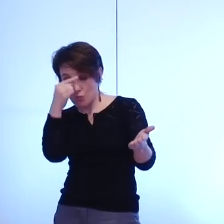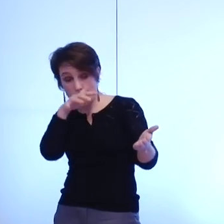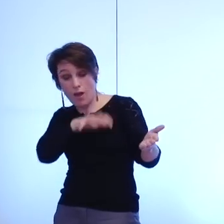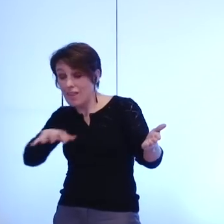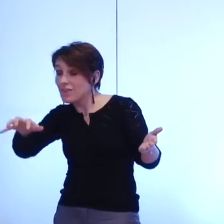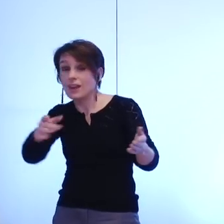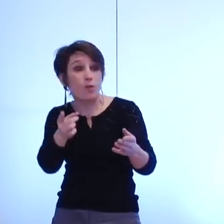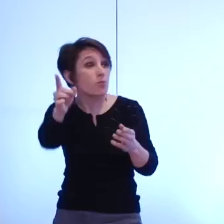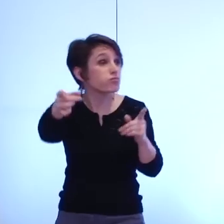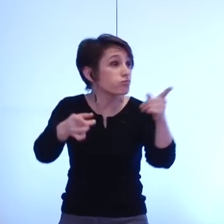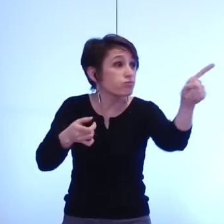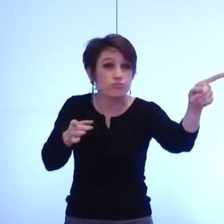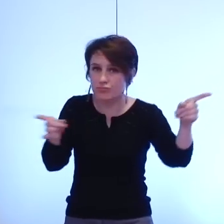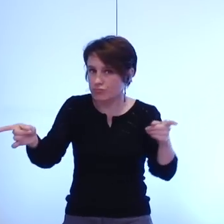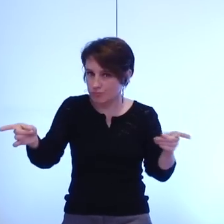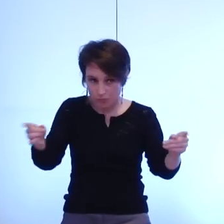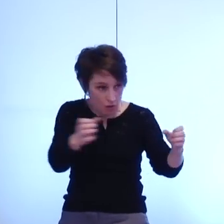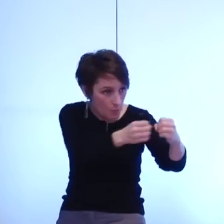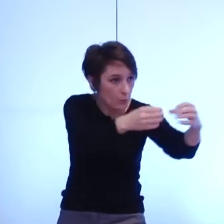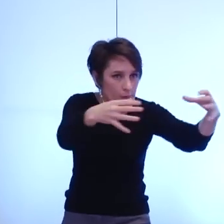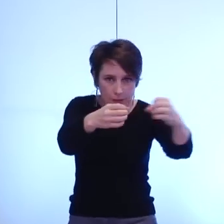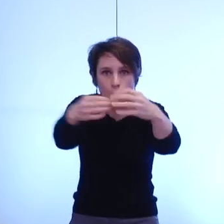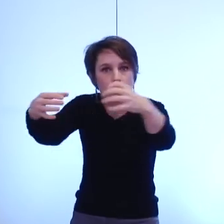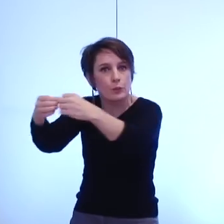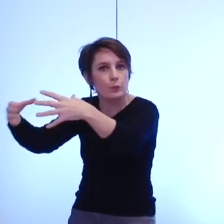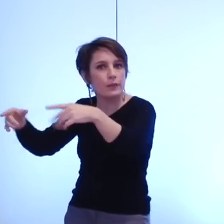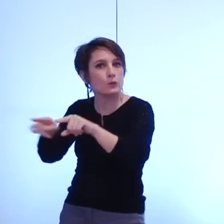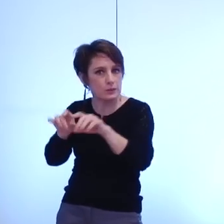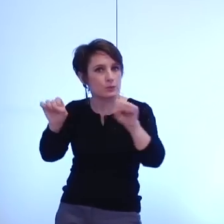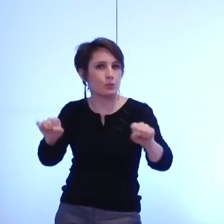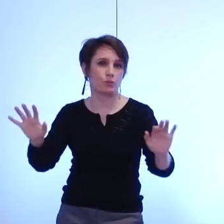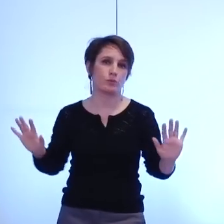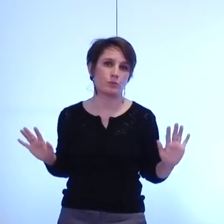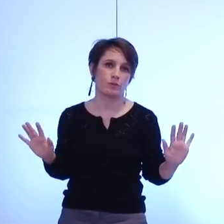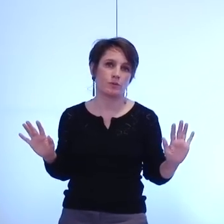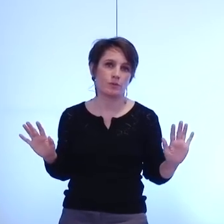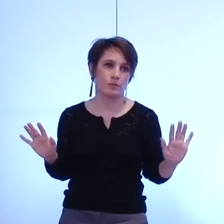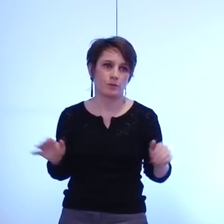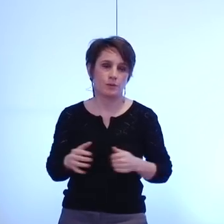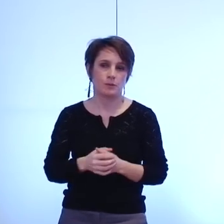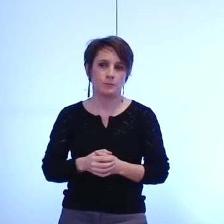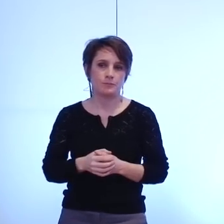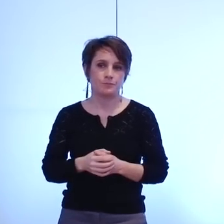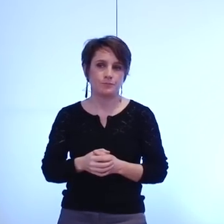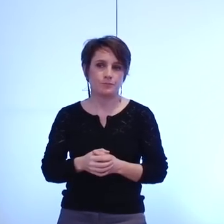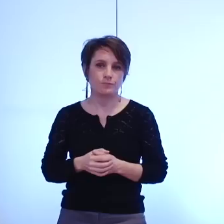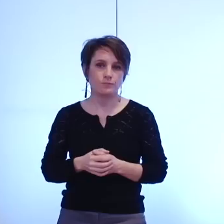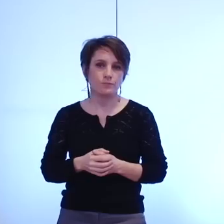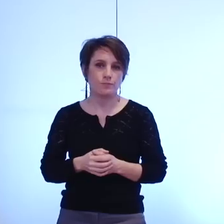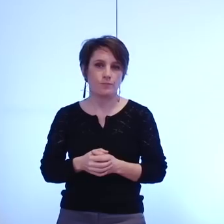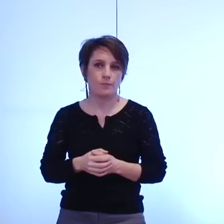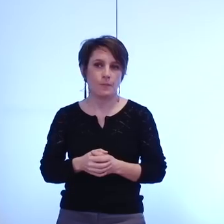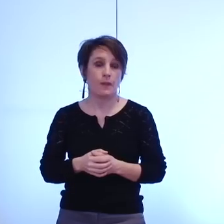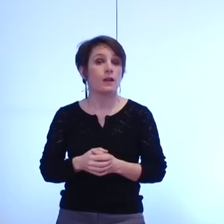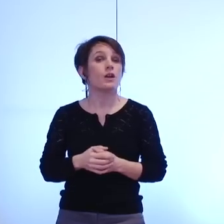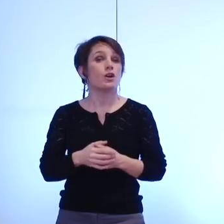dans l'ensemble de l'agglomération et j'imagine que ce qui fera le développement